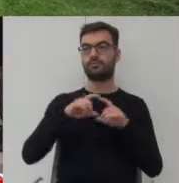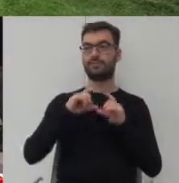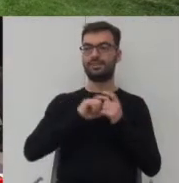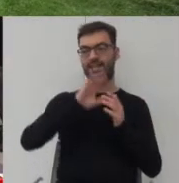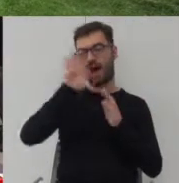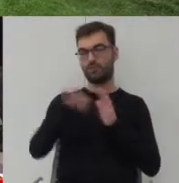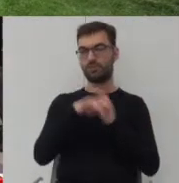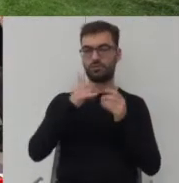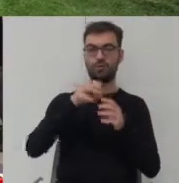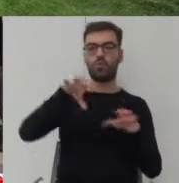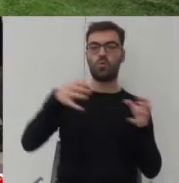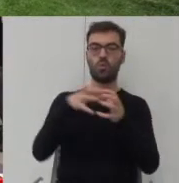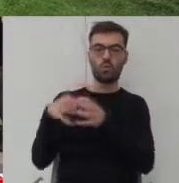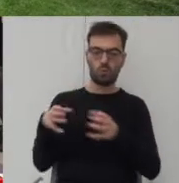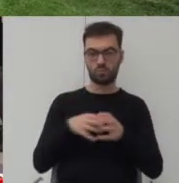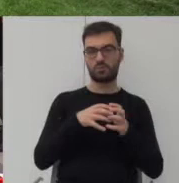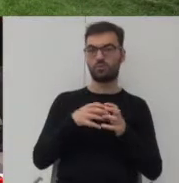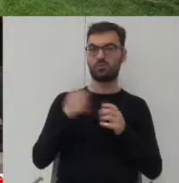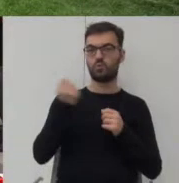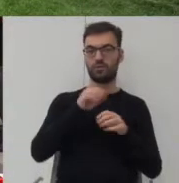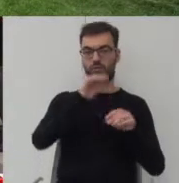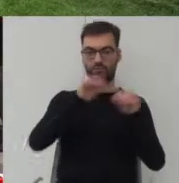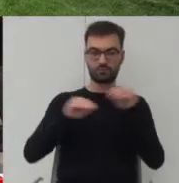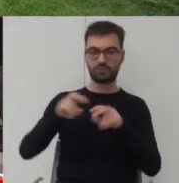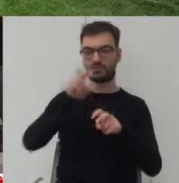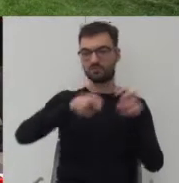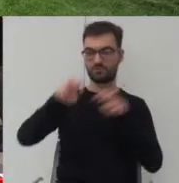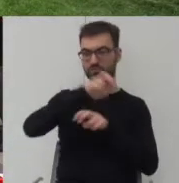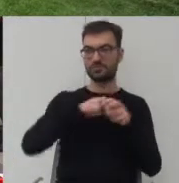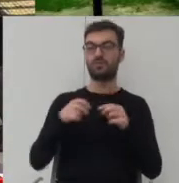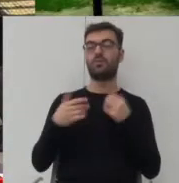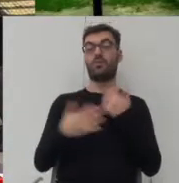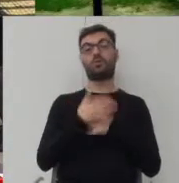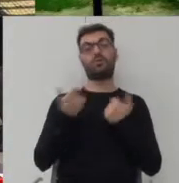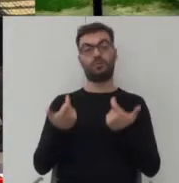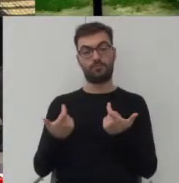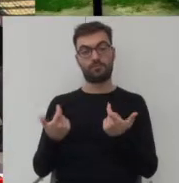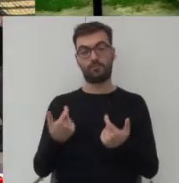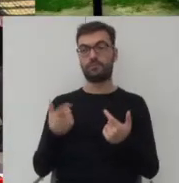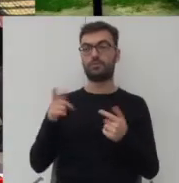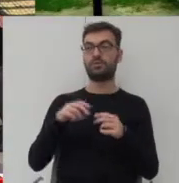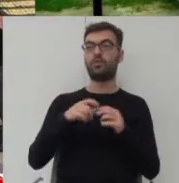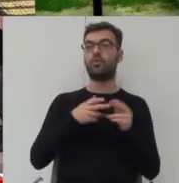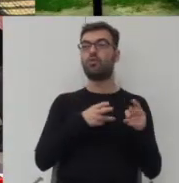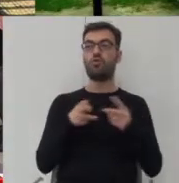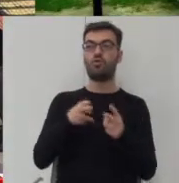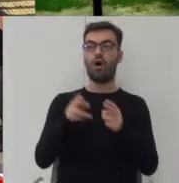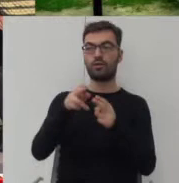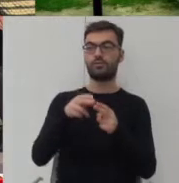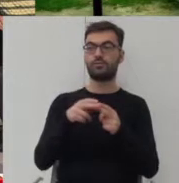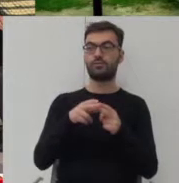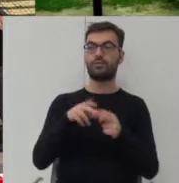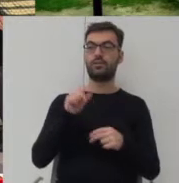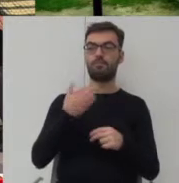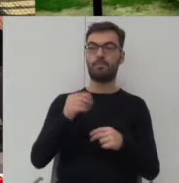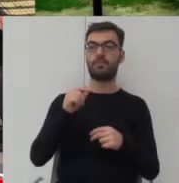dnia poszczególnych grup użytkowników przy tej przestrzeni otwartej, okazuje się, że tor de facto, tor pump